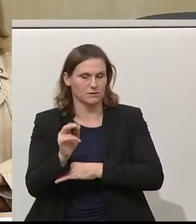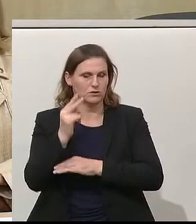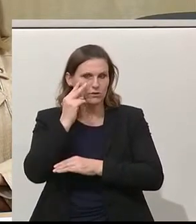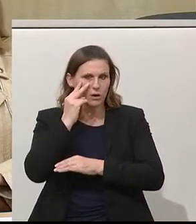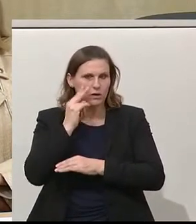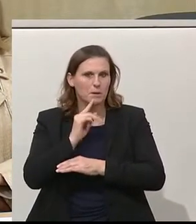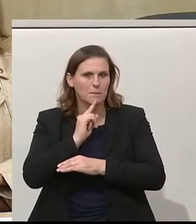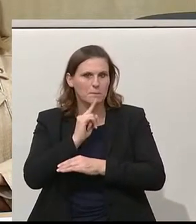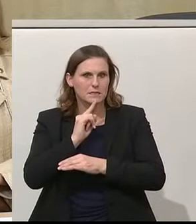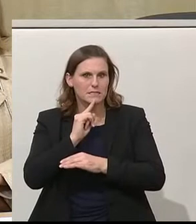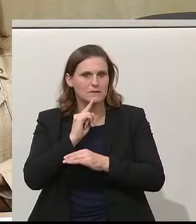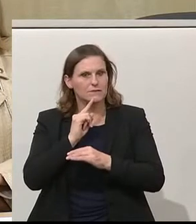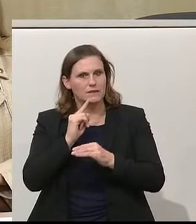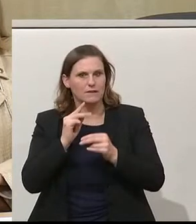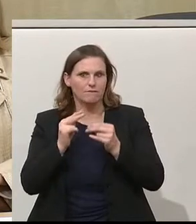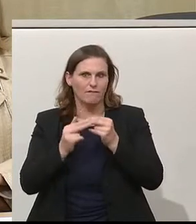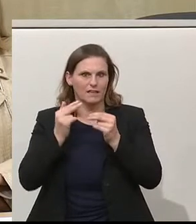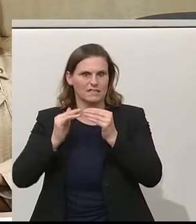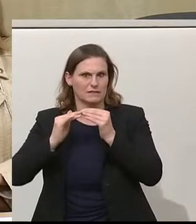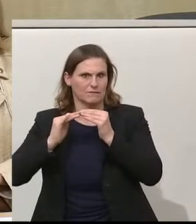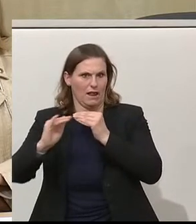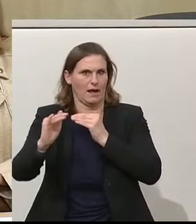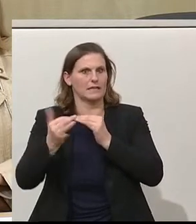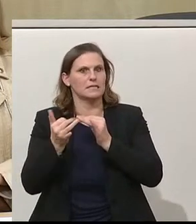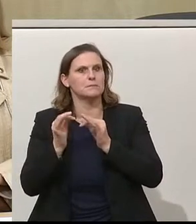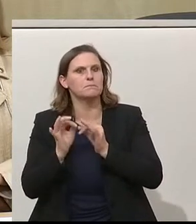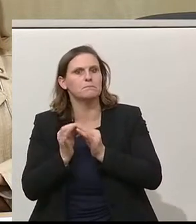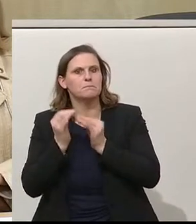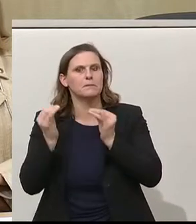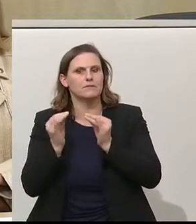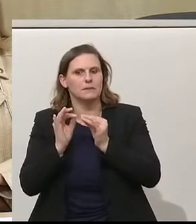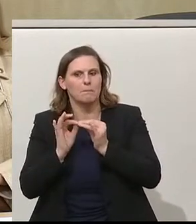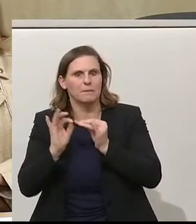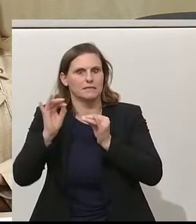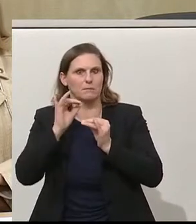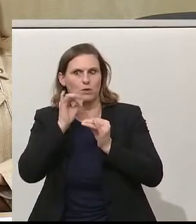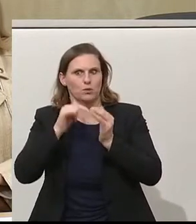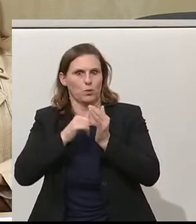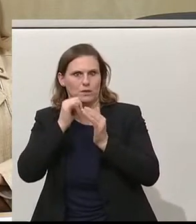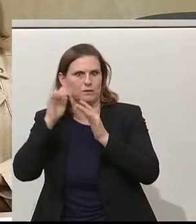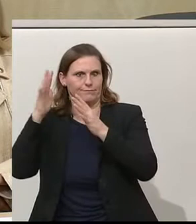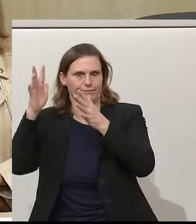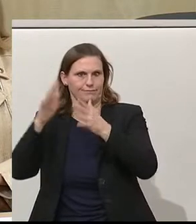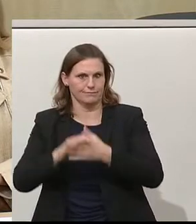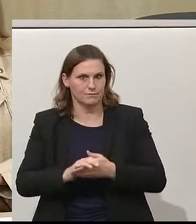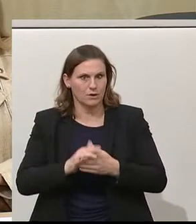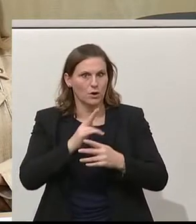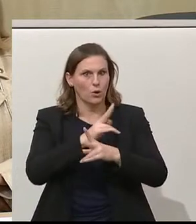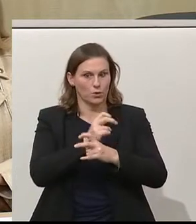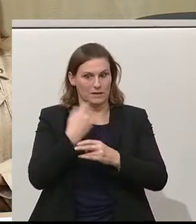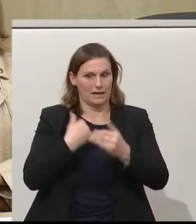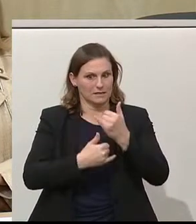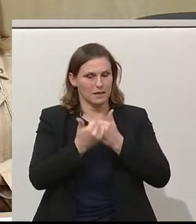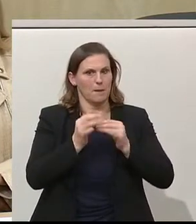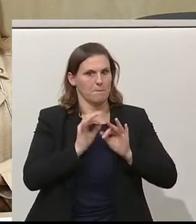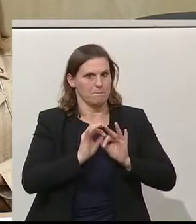Rand einer Rezession vorbeigeschramt. Jetzt wird es zwar ein bisschen besser, aber noch immer keine Jubelstimmung. In Österreich sind wir die letzten Jahre